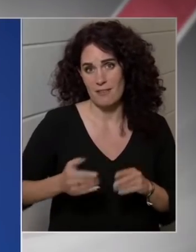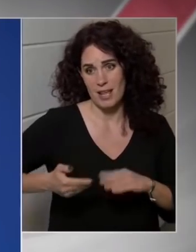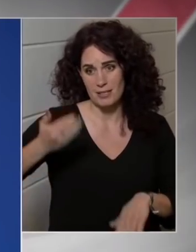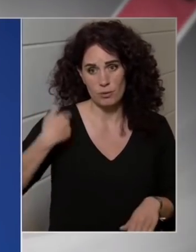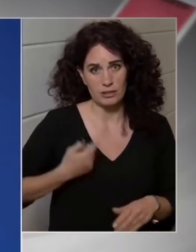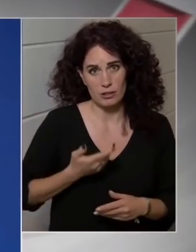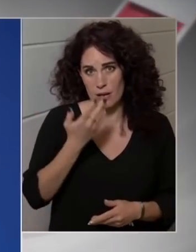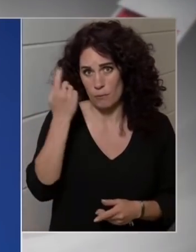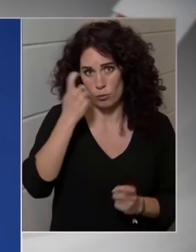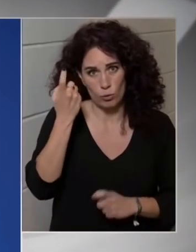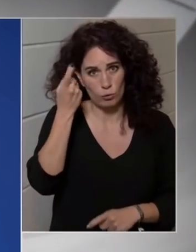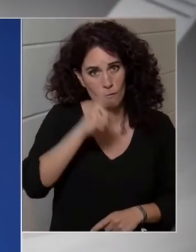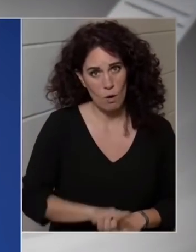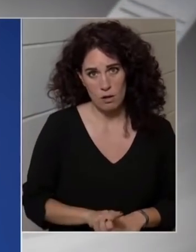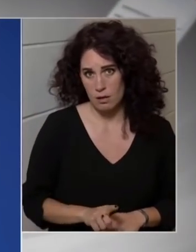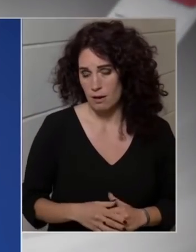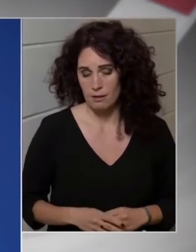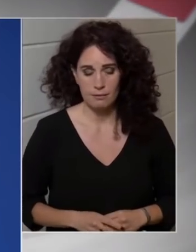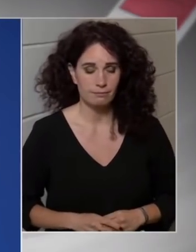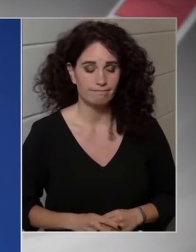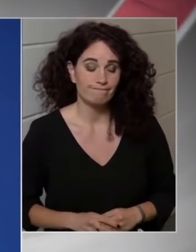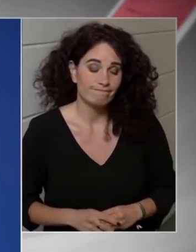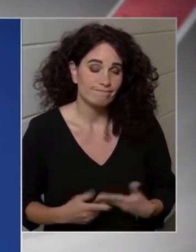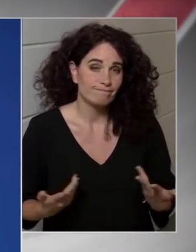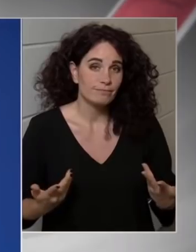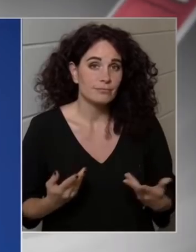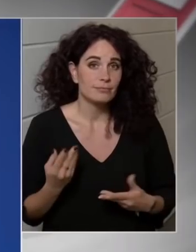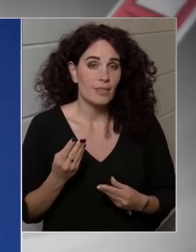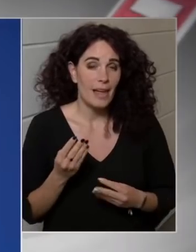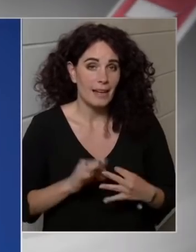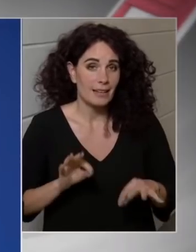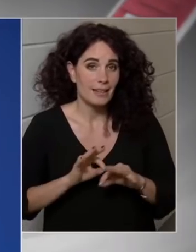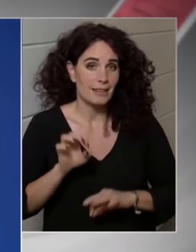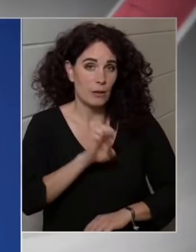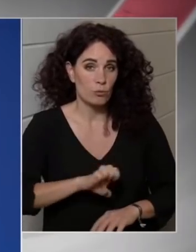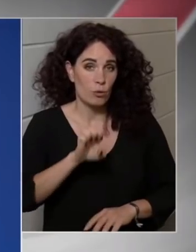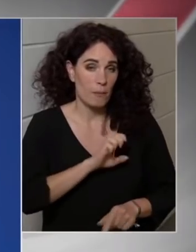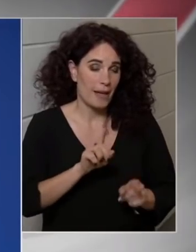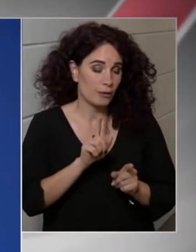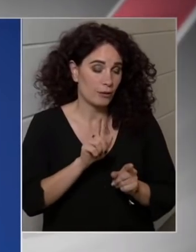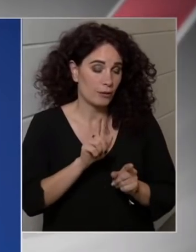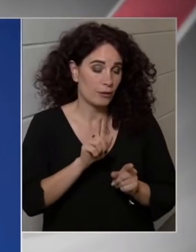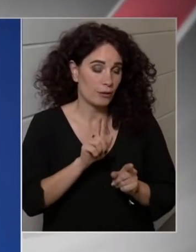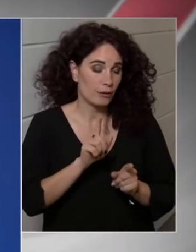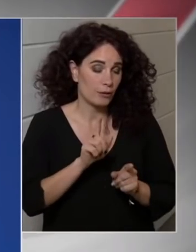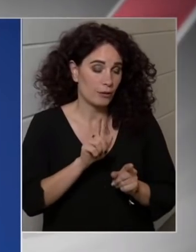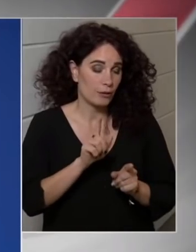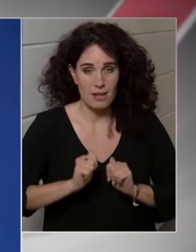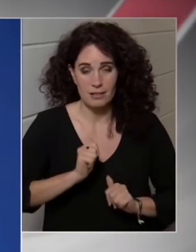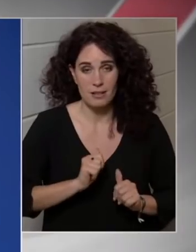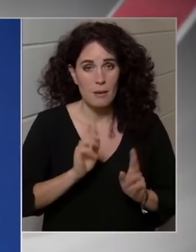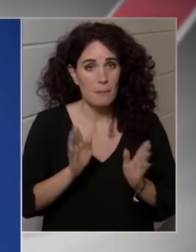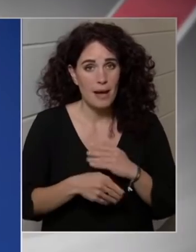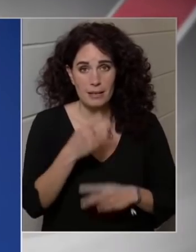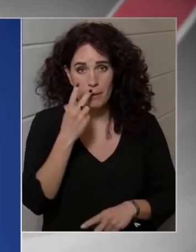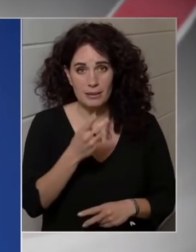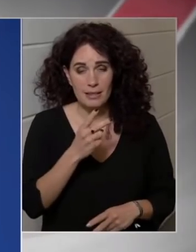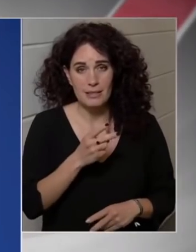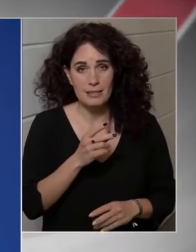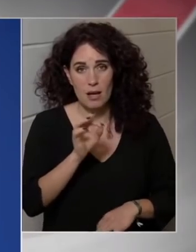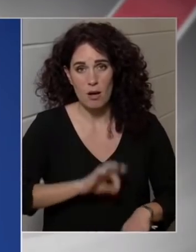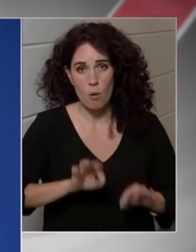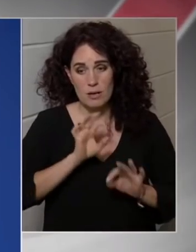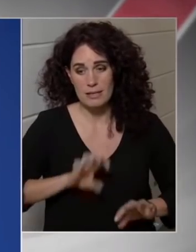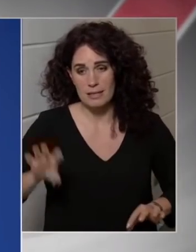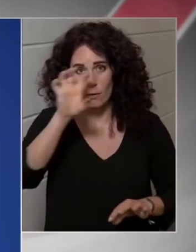számolt. És amit mindenki tudjuk, és egész Európa ettől szemben, tehát ha bárki megnézi a környező országokat, de akár még a nyugati